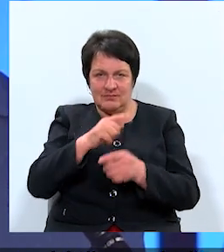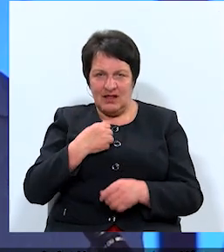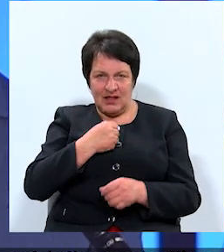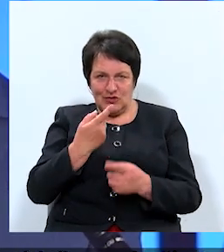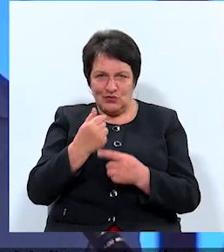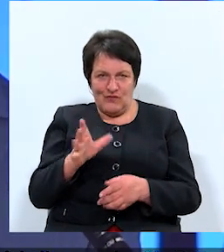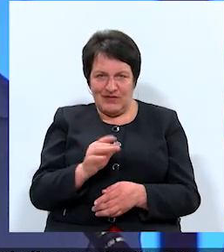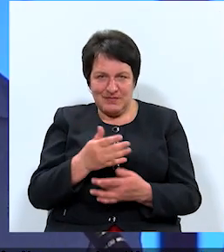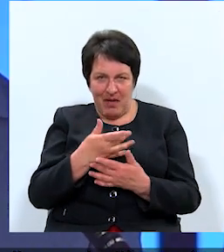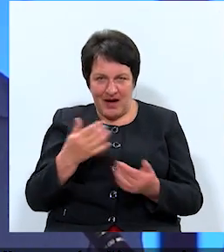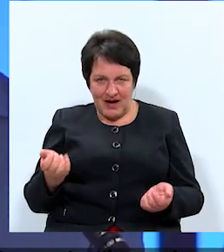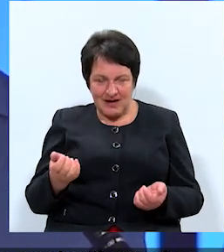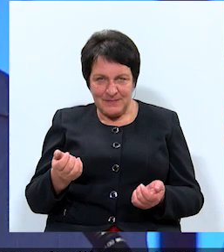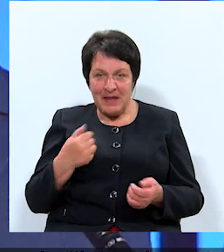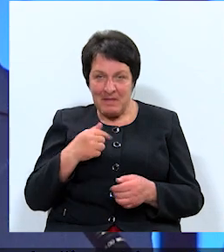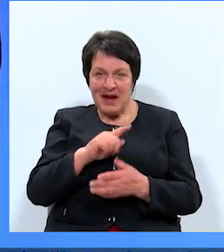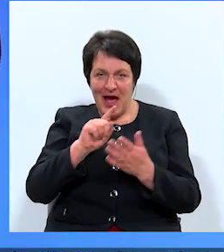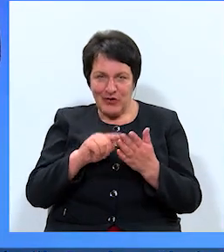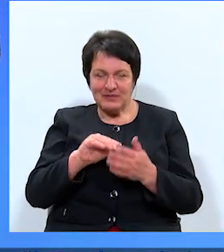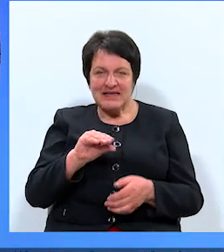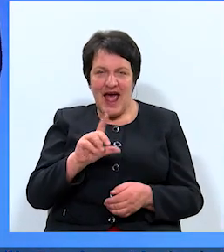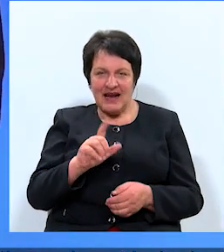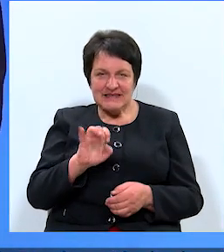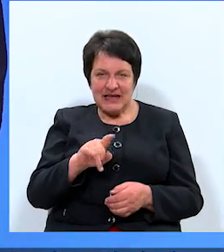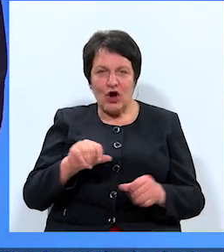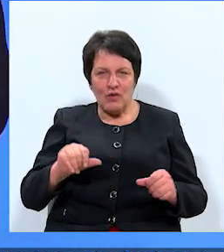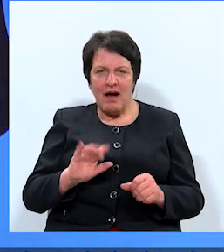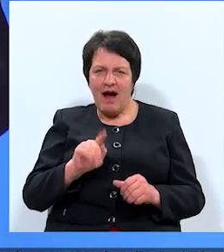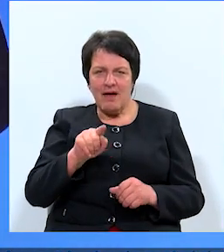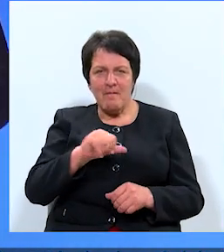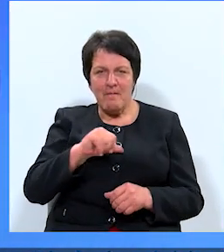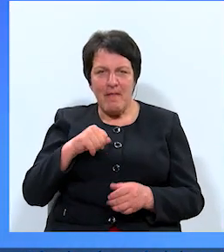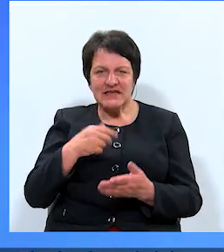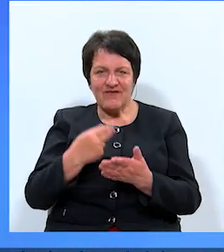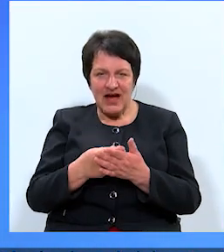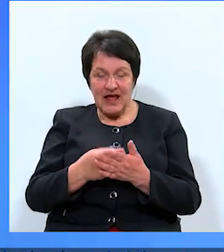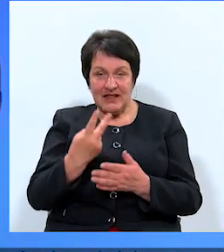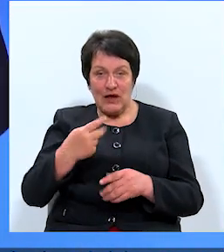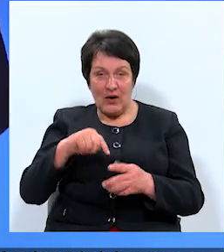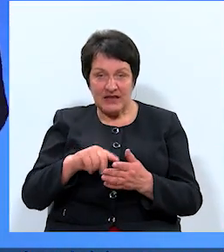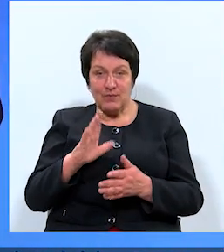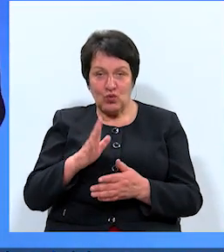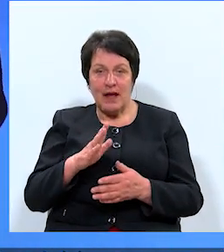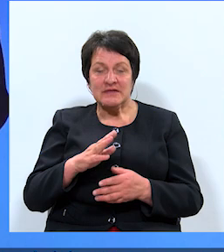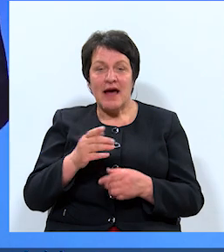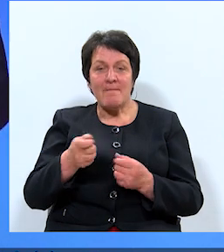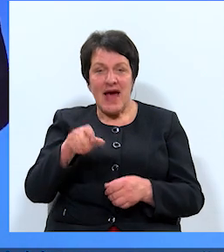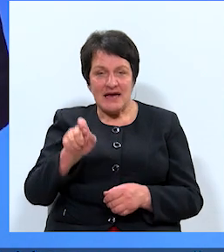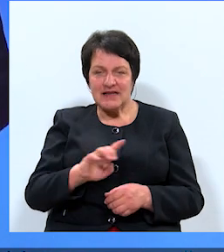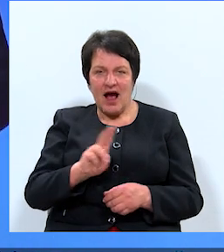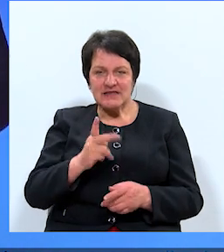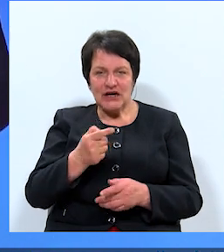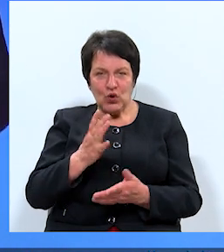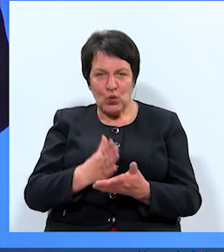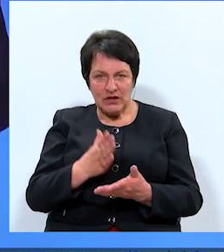Mans jautājums vēlksniņa kungam, nu, pirmkārt, kā viņš pats vērtē to, kas ir, nu, divas reizes būdams mērs, kas ir noticis. Un